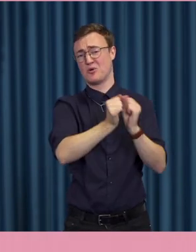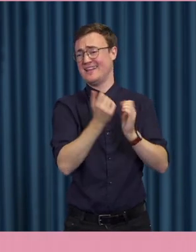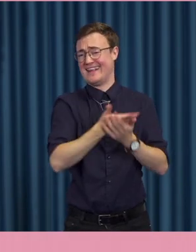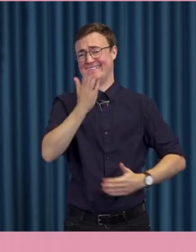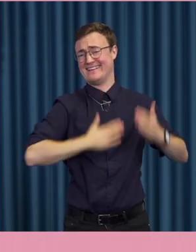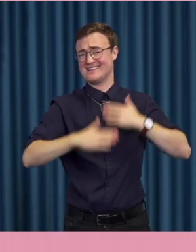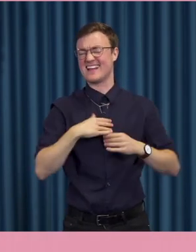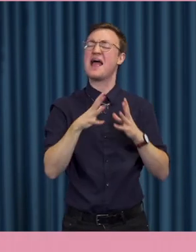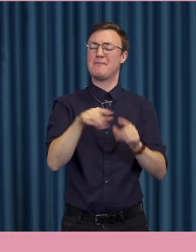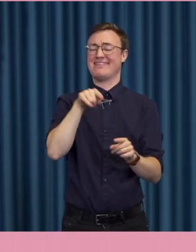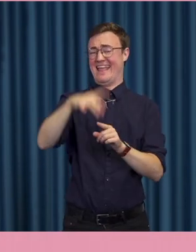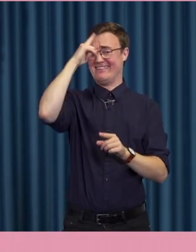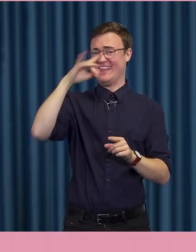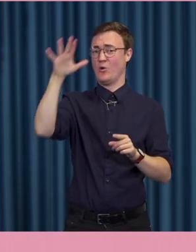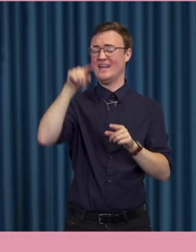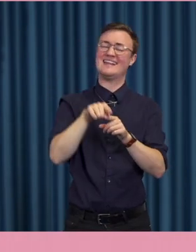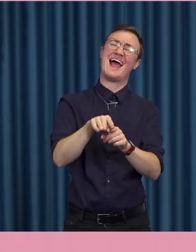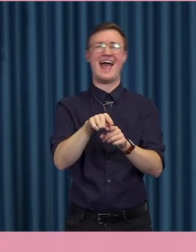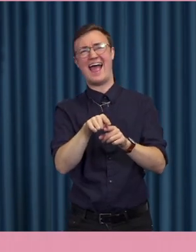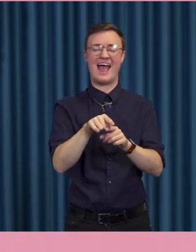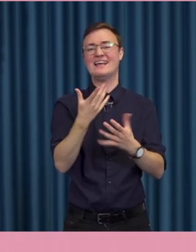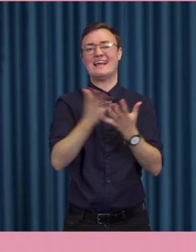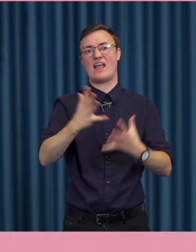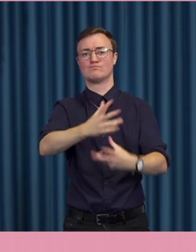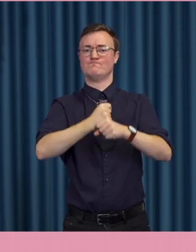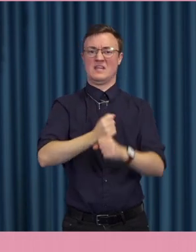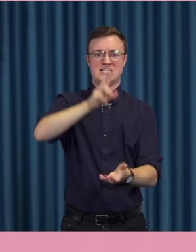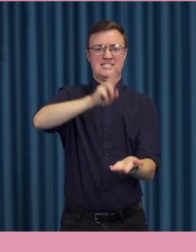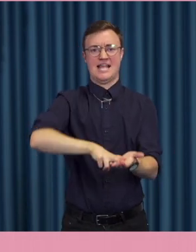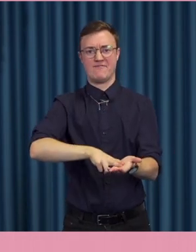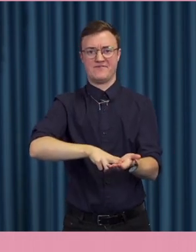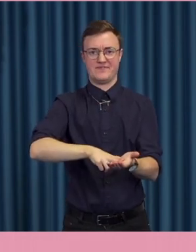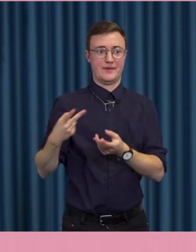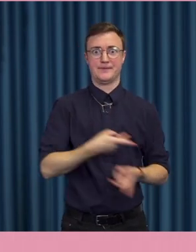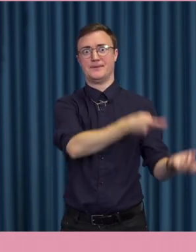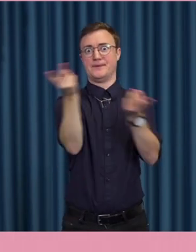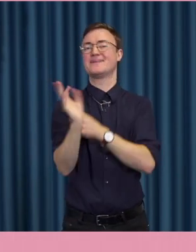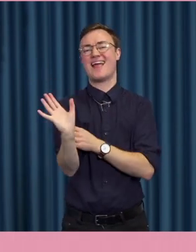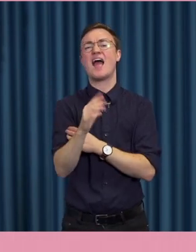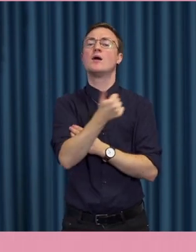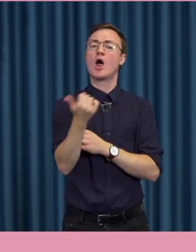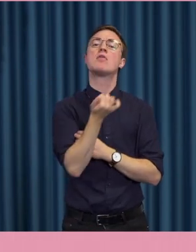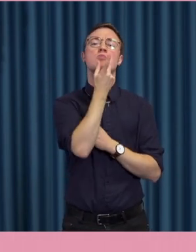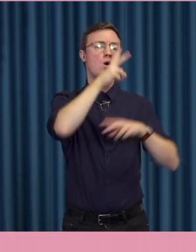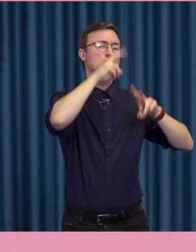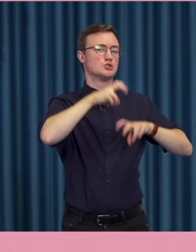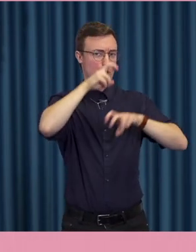här är inte, ska jag säga, någon etablerad sanning eller konsensus utan det är enskilda studier som tyder på det. Ett